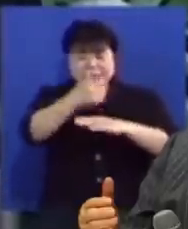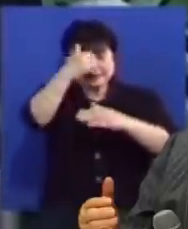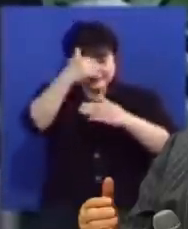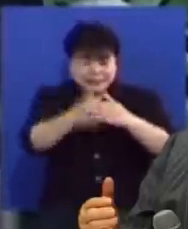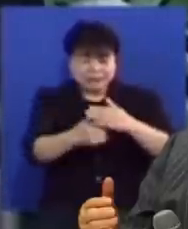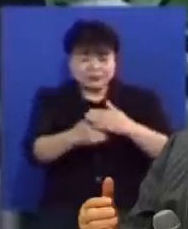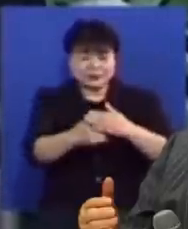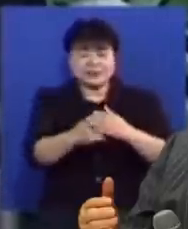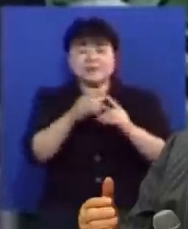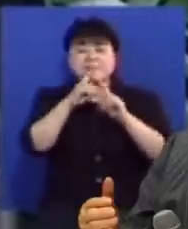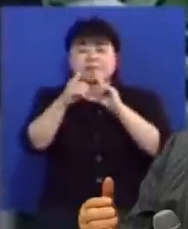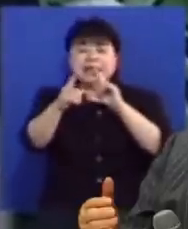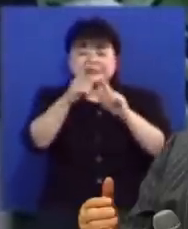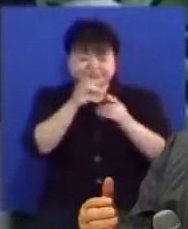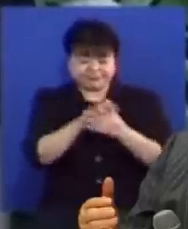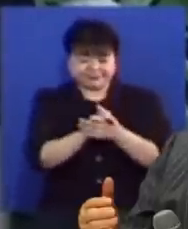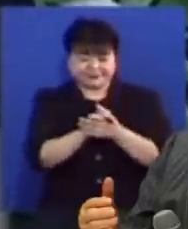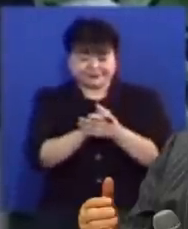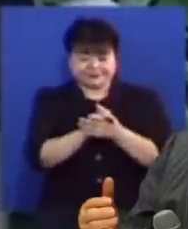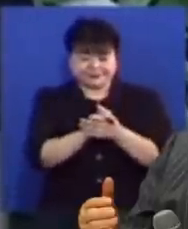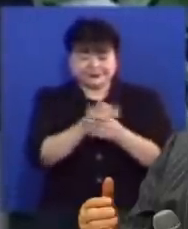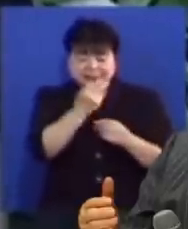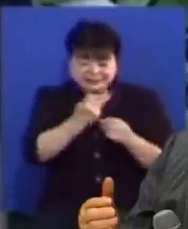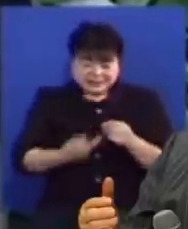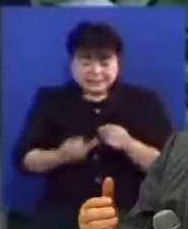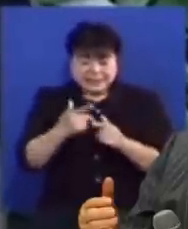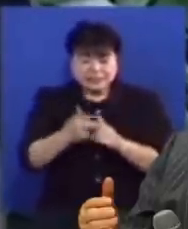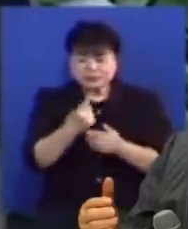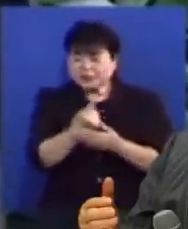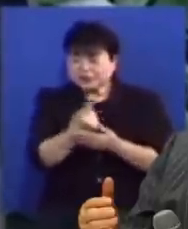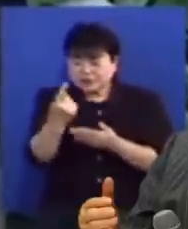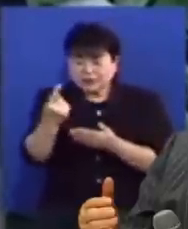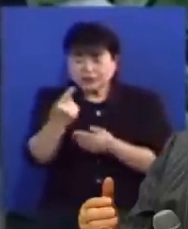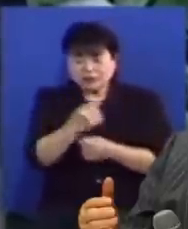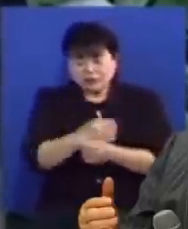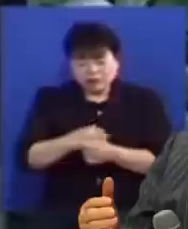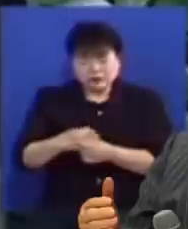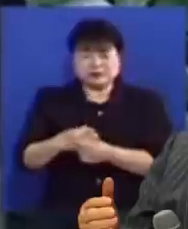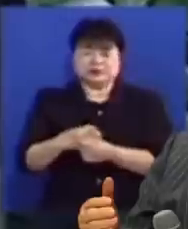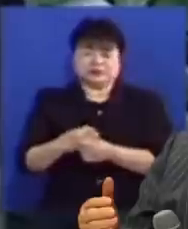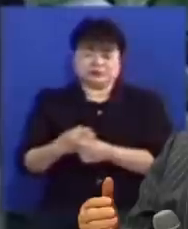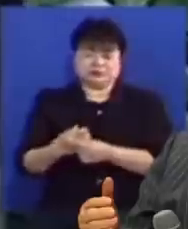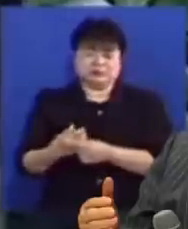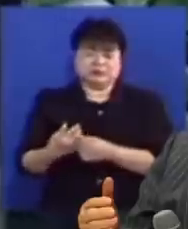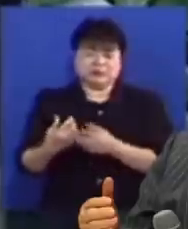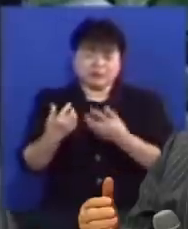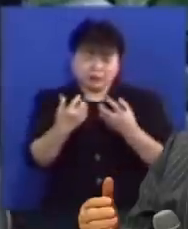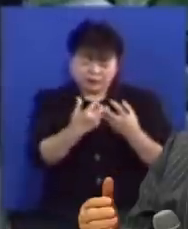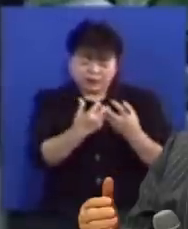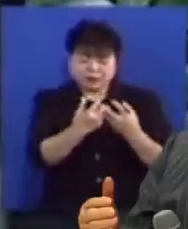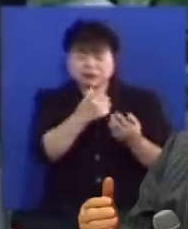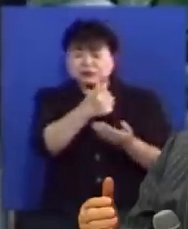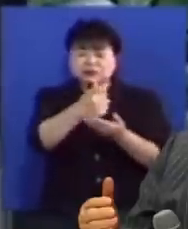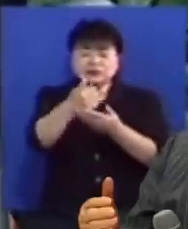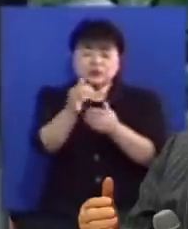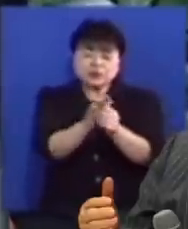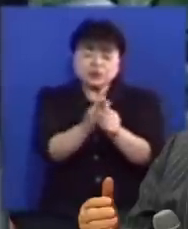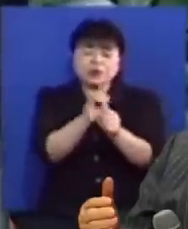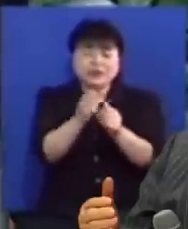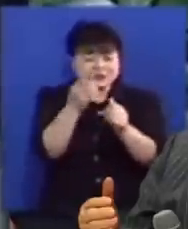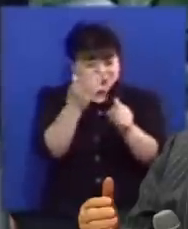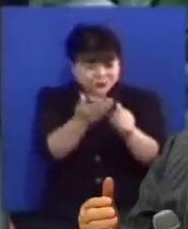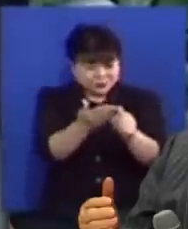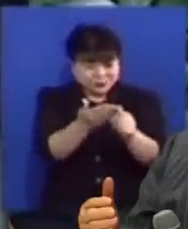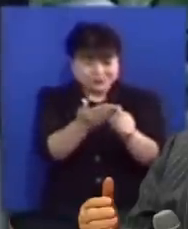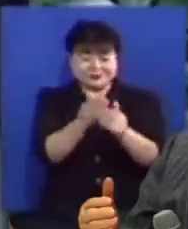말씀이 것입니다 제자들이 예수님의 뜻함으로 근심이 꽉 들어찼 때 주님께서 그 위로의 말씀으로